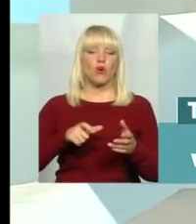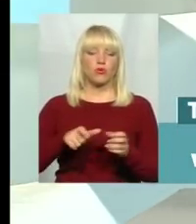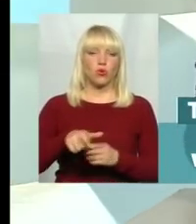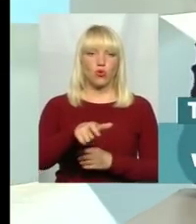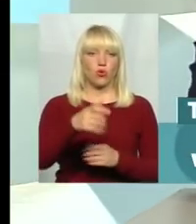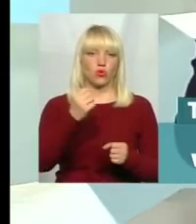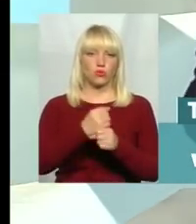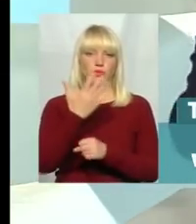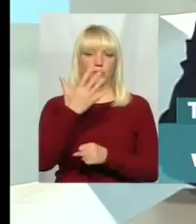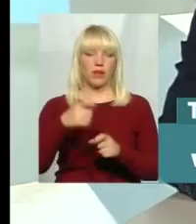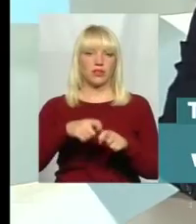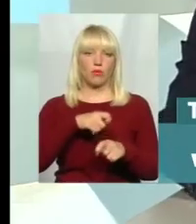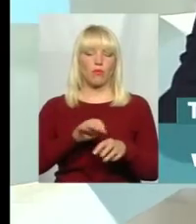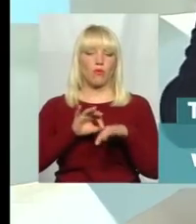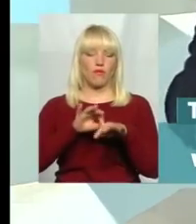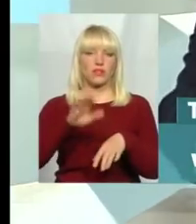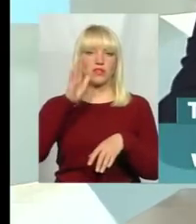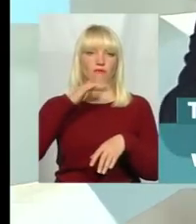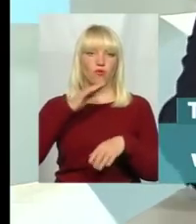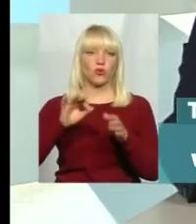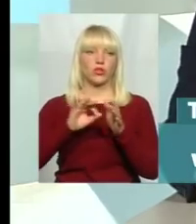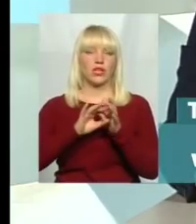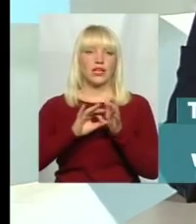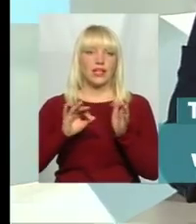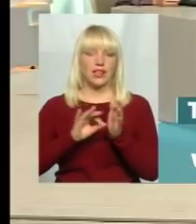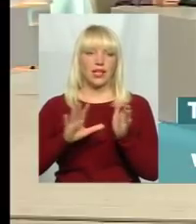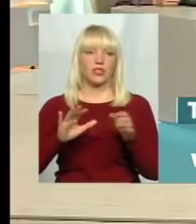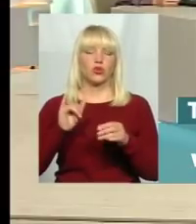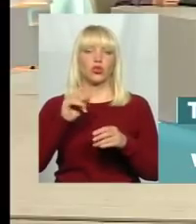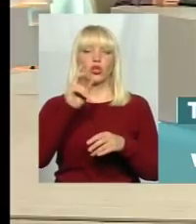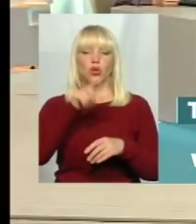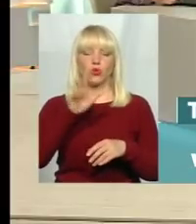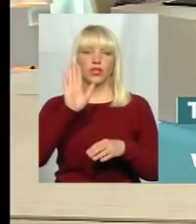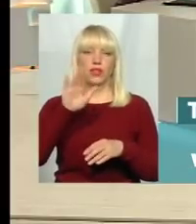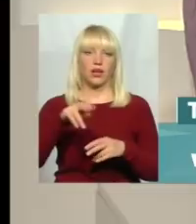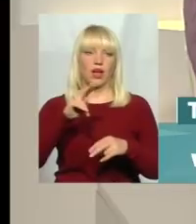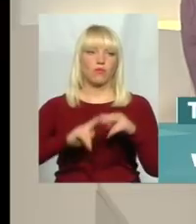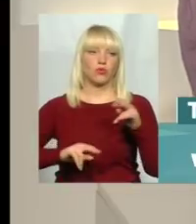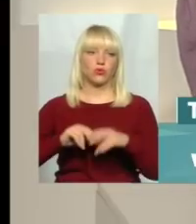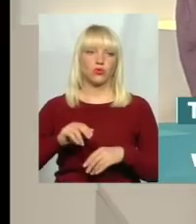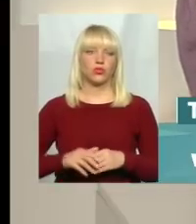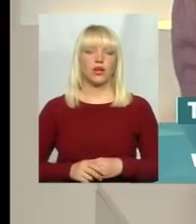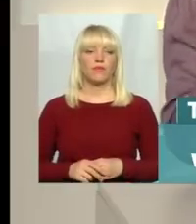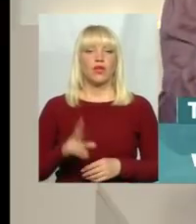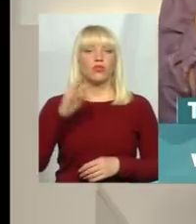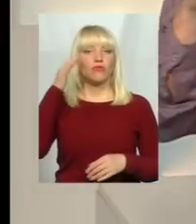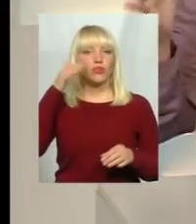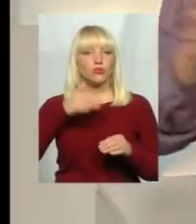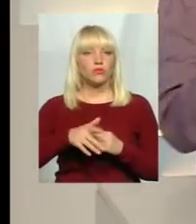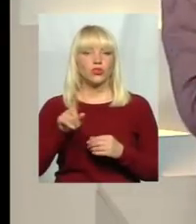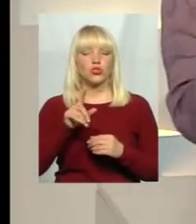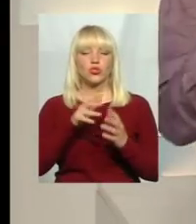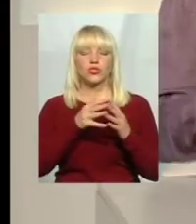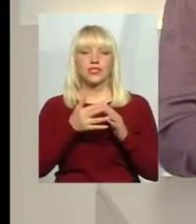каналізацію, світло, і хай будують. Будують будиночки, люди живуть і так далі. Тут бачите, трошки іншого побоюються, що може бути шкідливе виробництво або